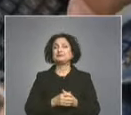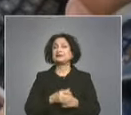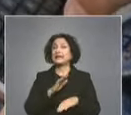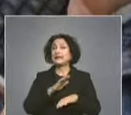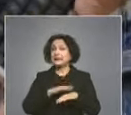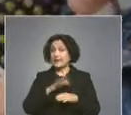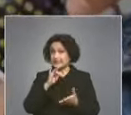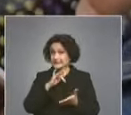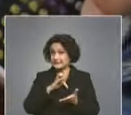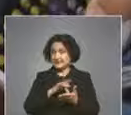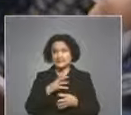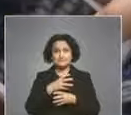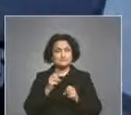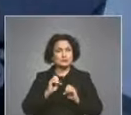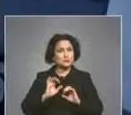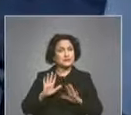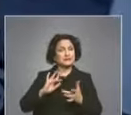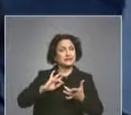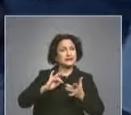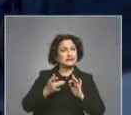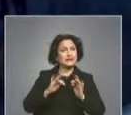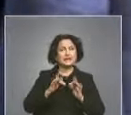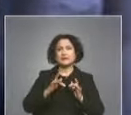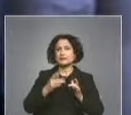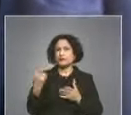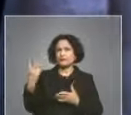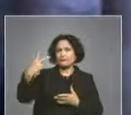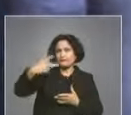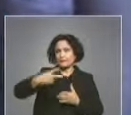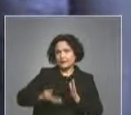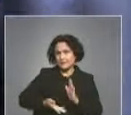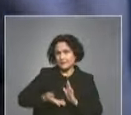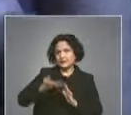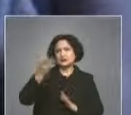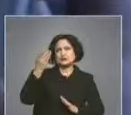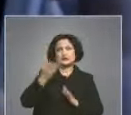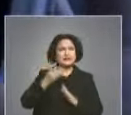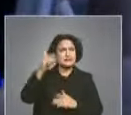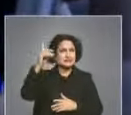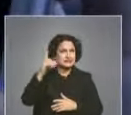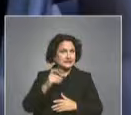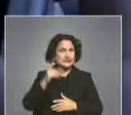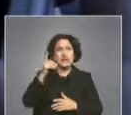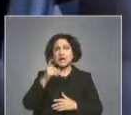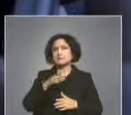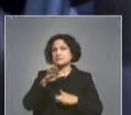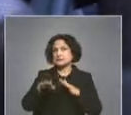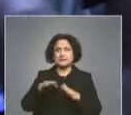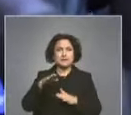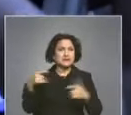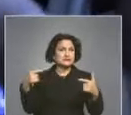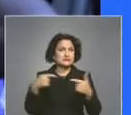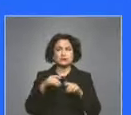Данните на Центъра за безопасен интернет показват двойно увеличение на сигналите за онлайн престъпления срещу деца за